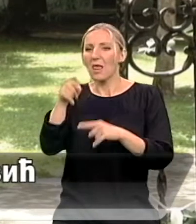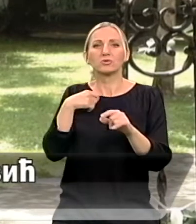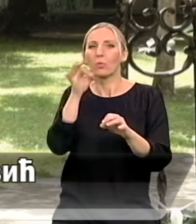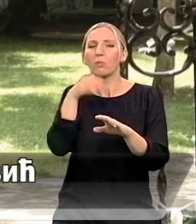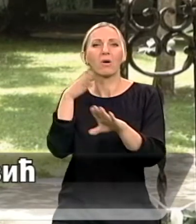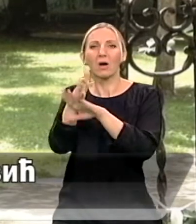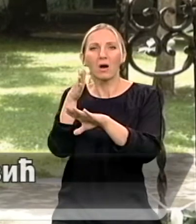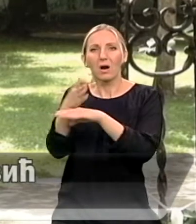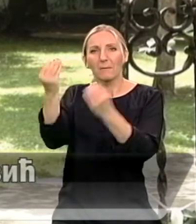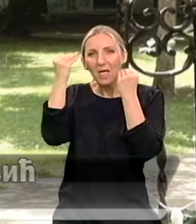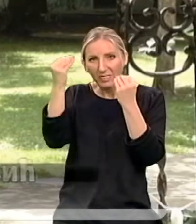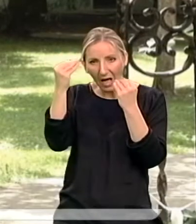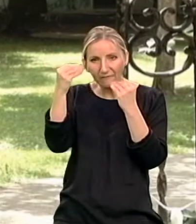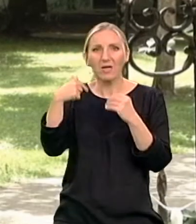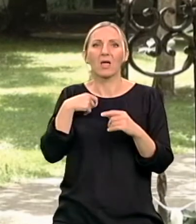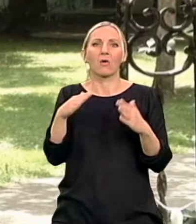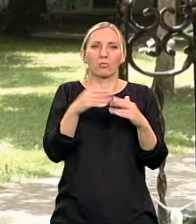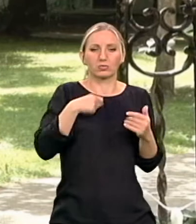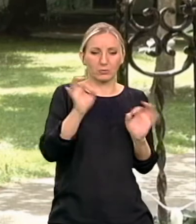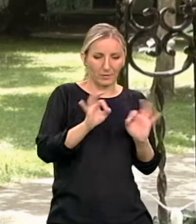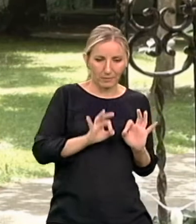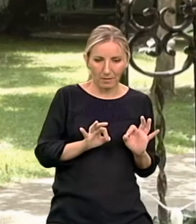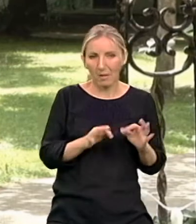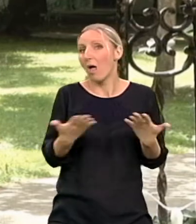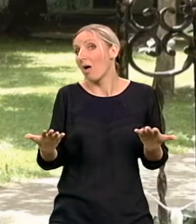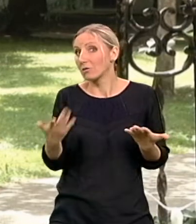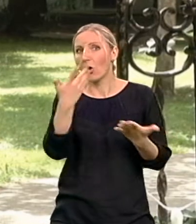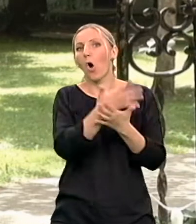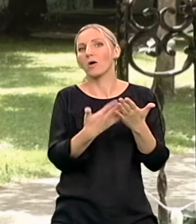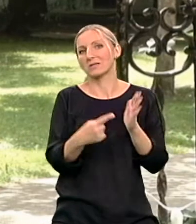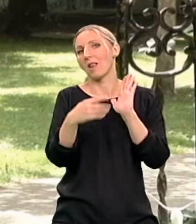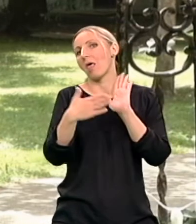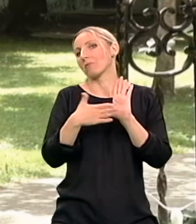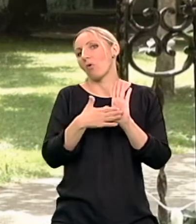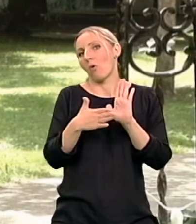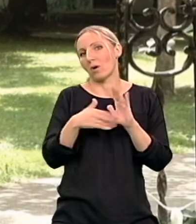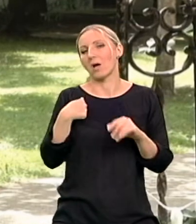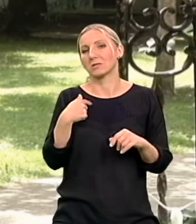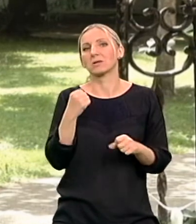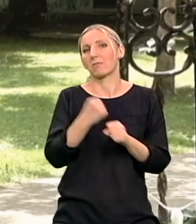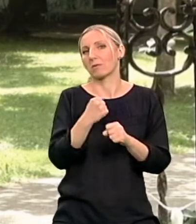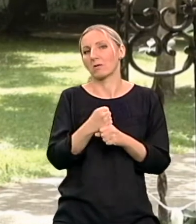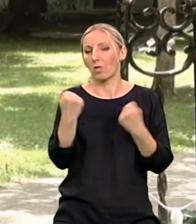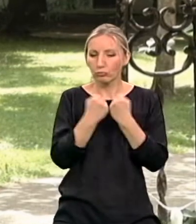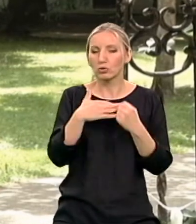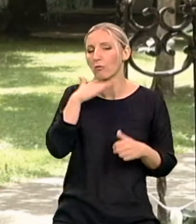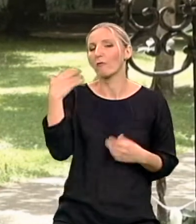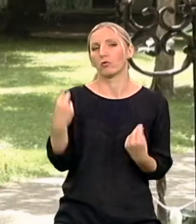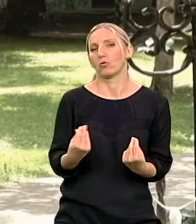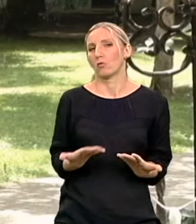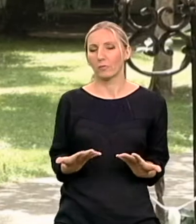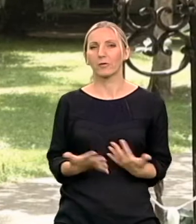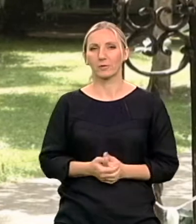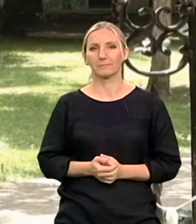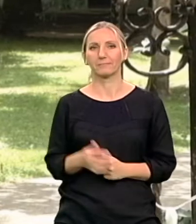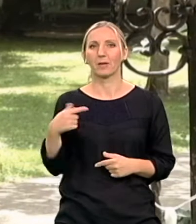sam išla na njih, ali eto, onako, ocene su da kažem pokazate da sam radila dovoljno dobro i ja